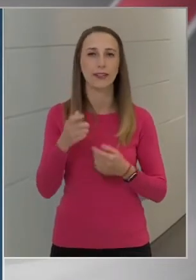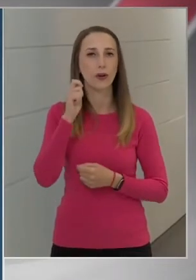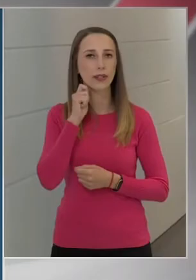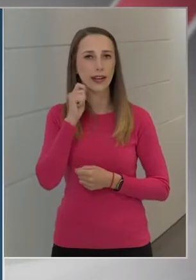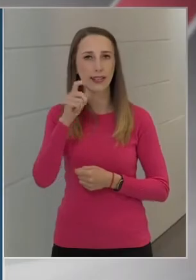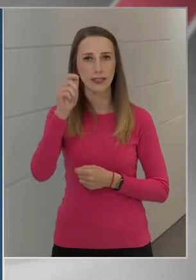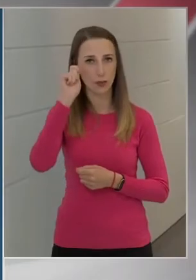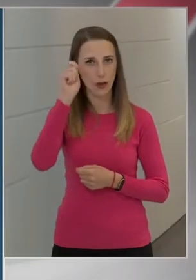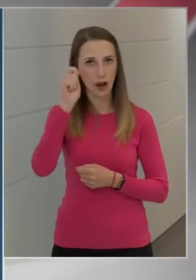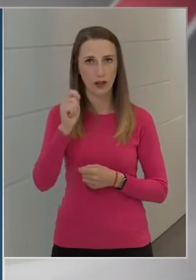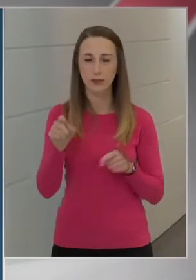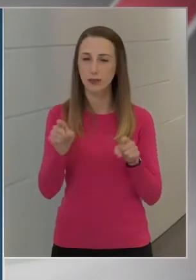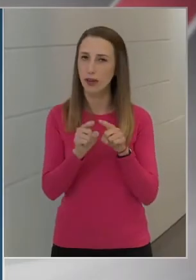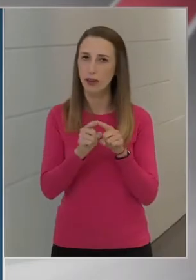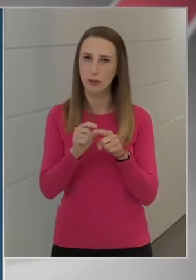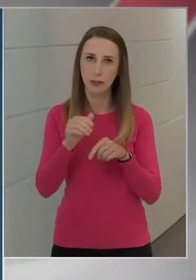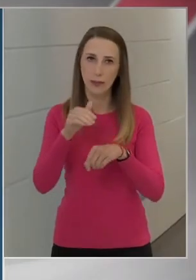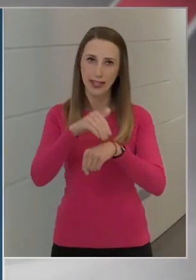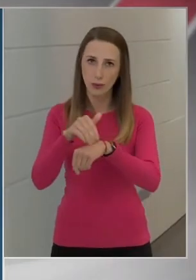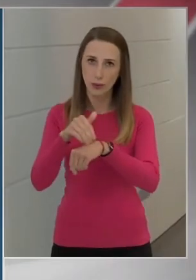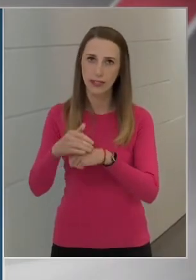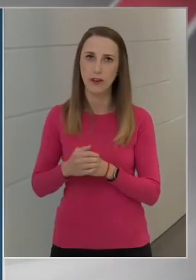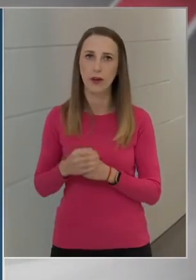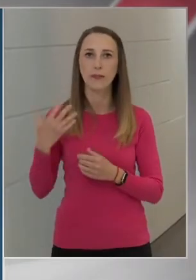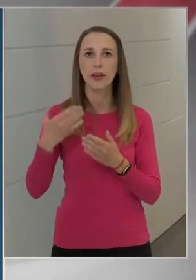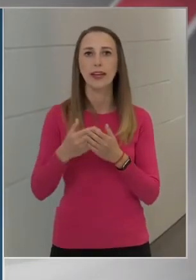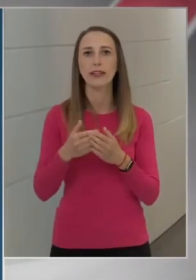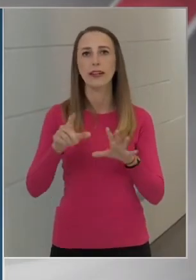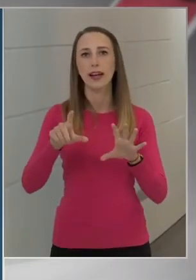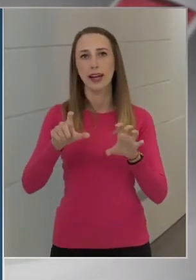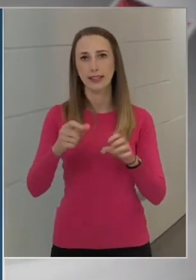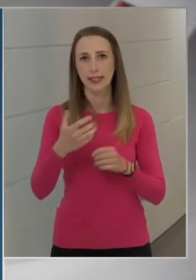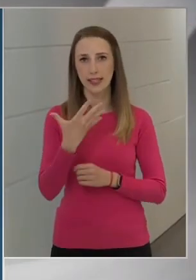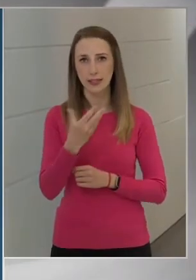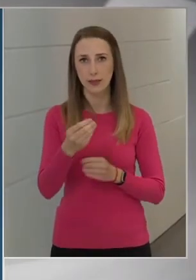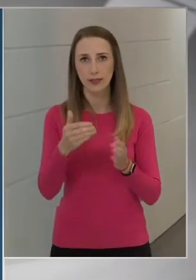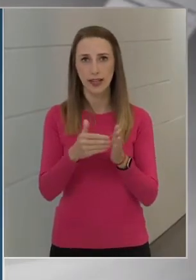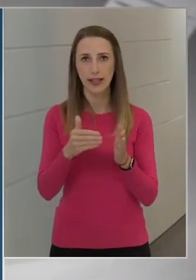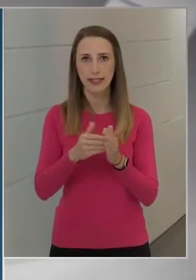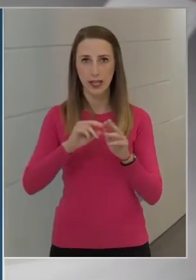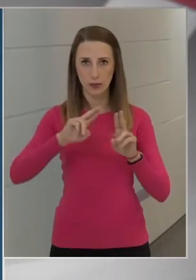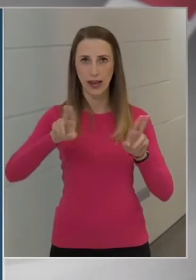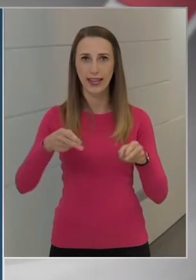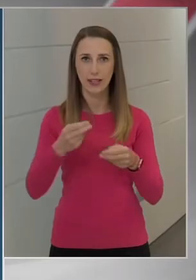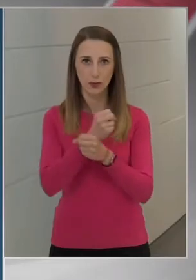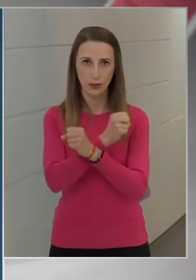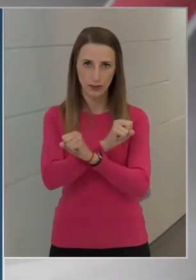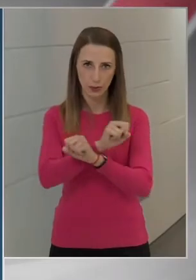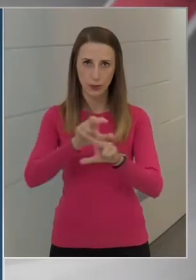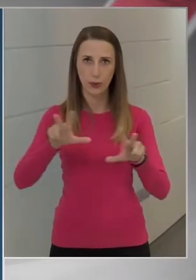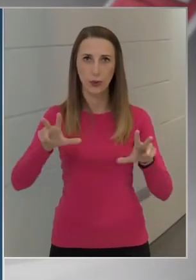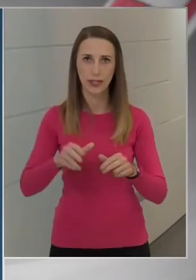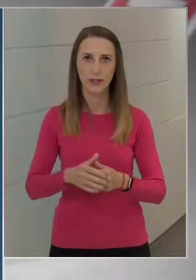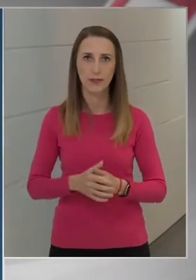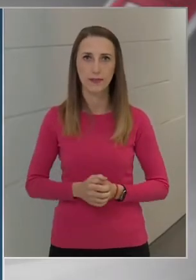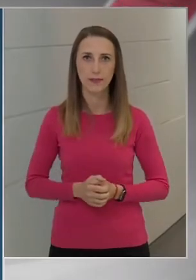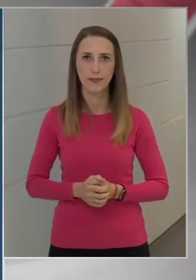urakat egyaránt megszólítva, eddig 750 ezer meghívót küldtünk ki,